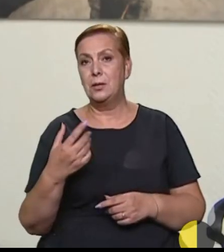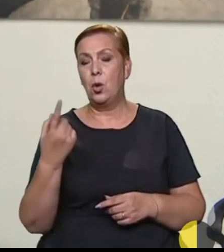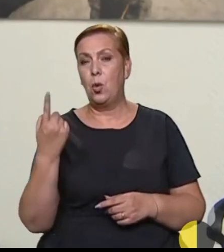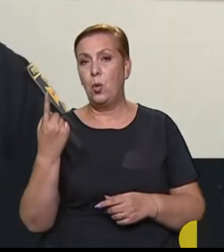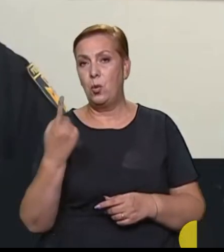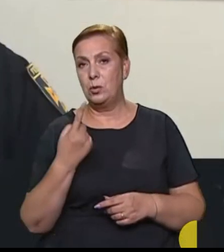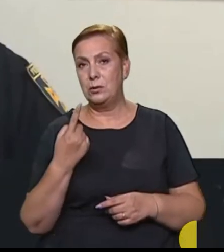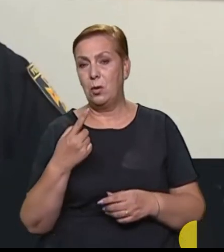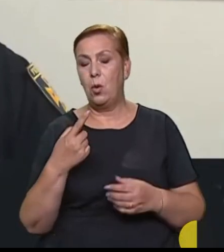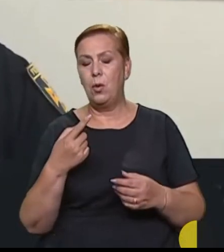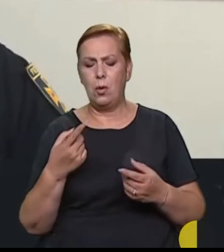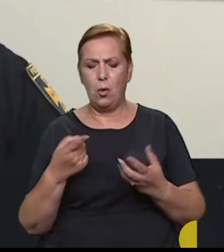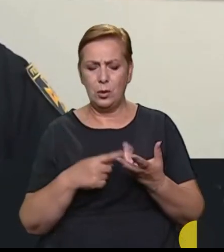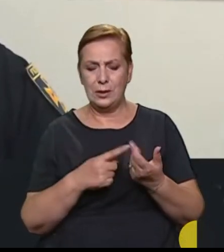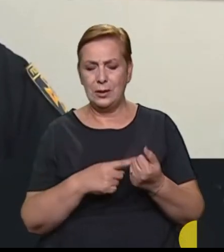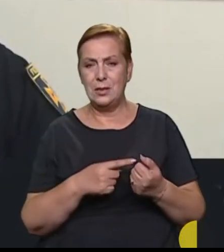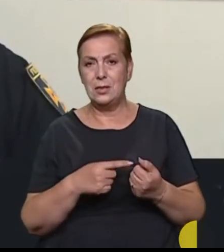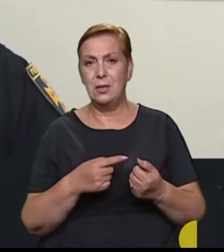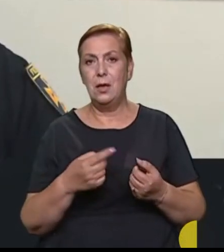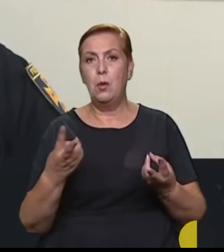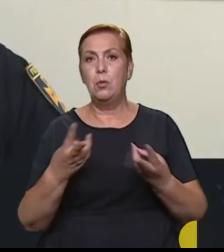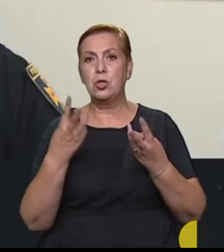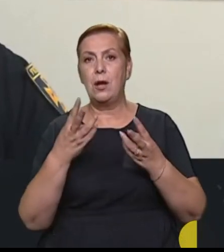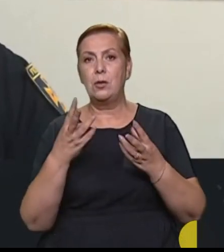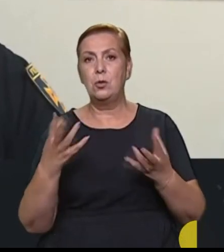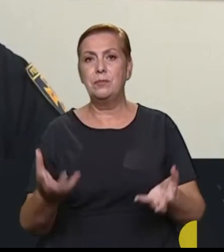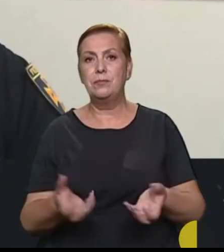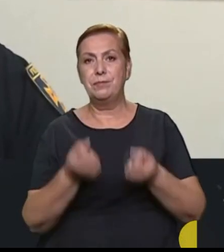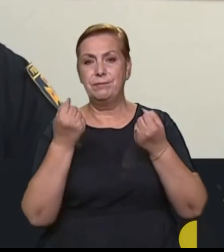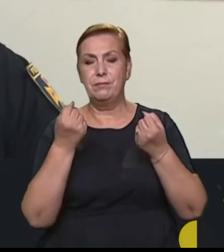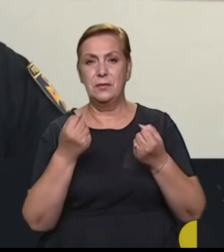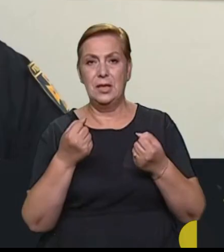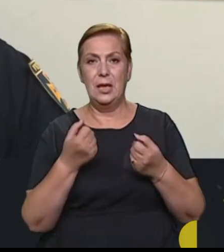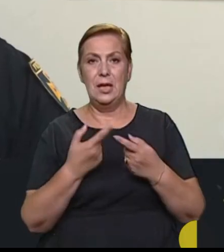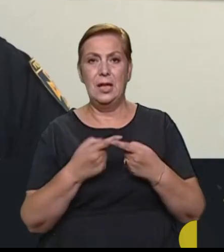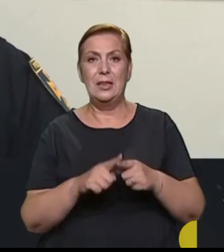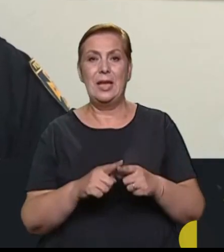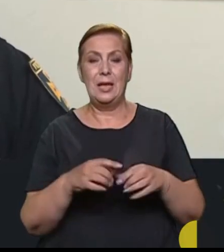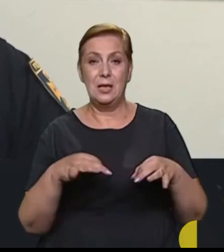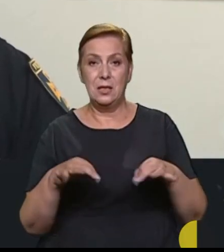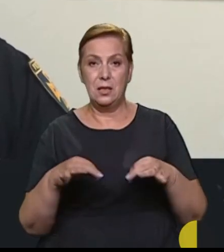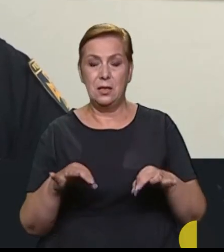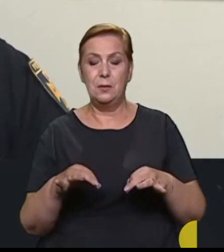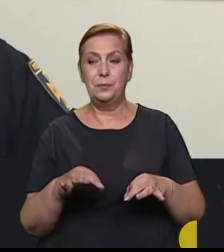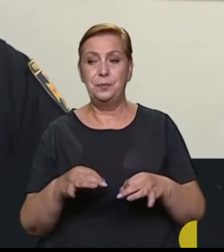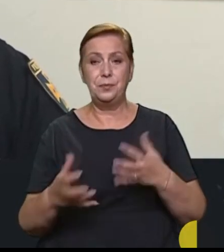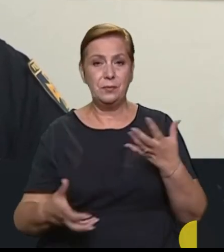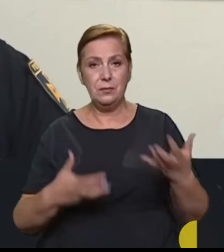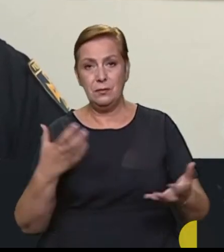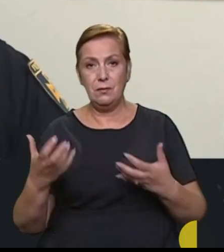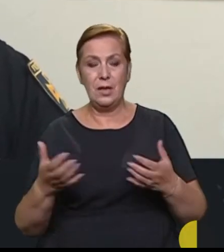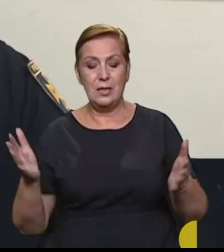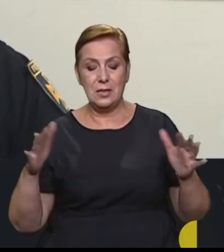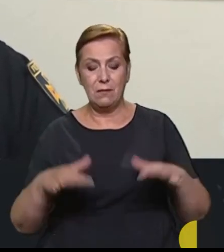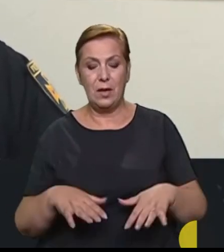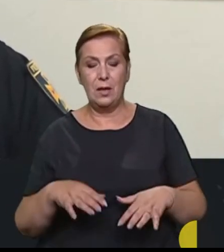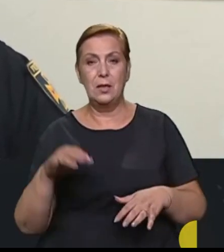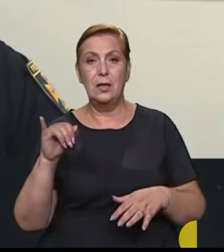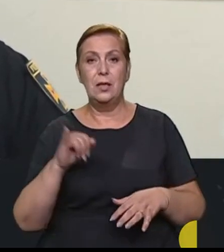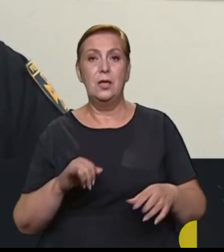спеціальної пожежно-рятувальної техніки розбирають завали. І шукають людей.